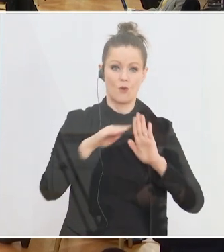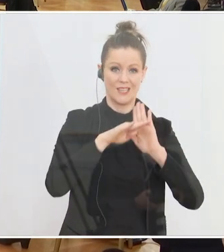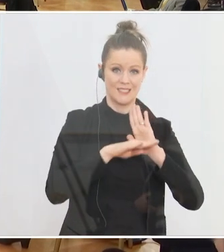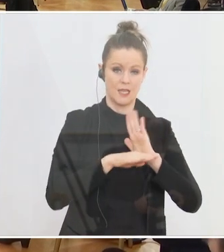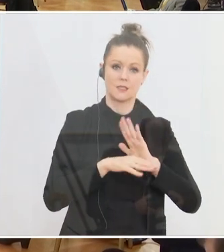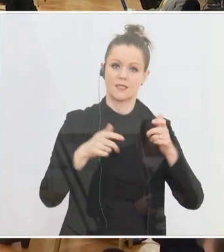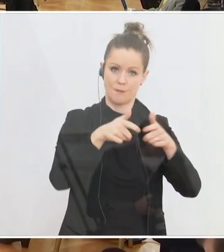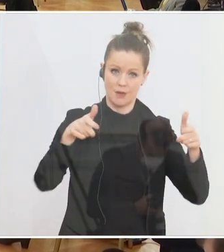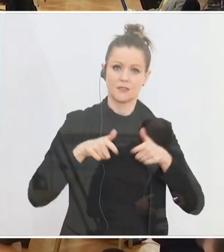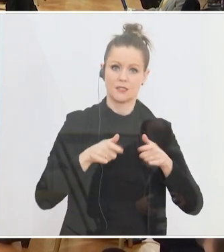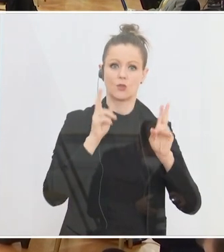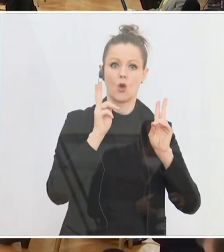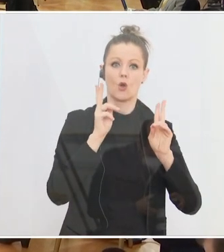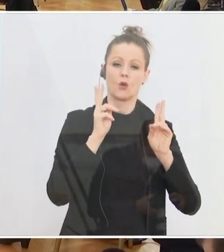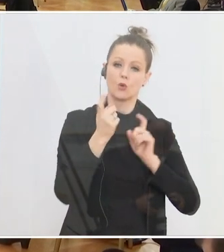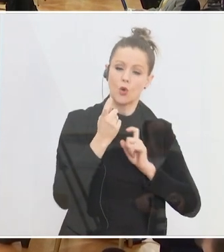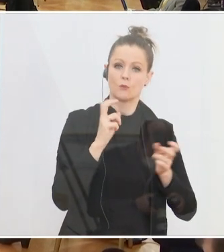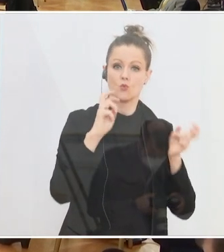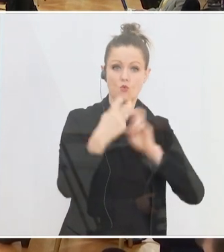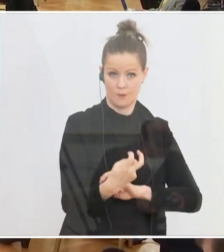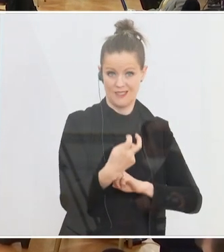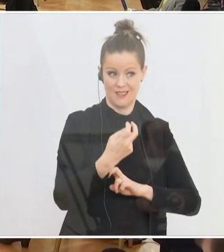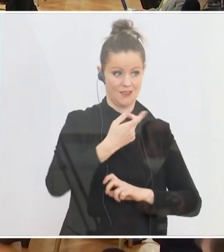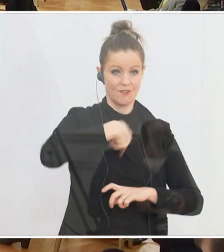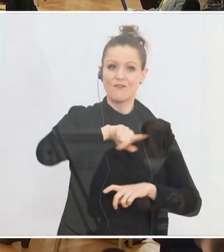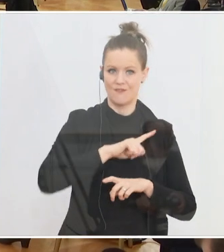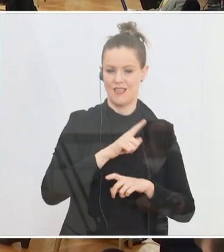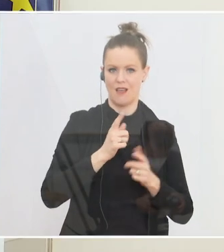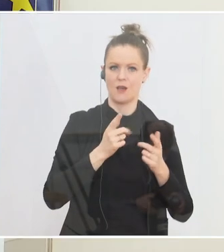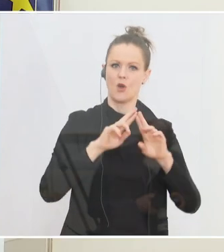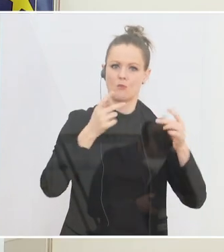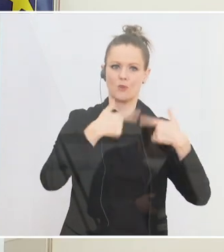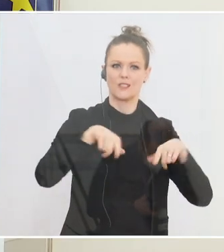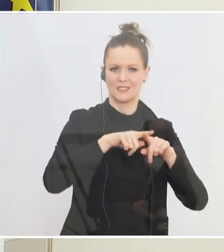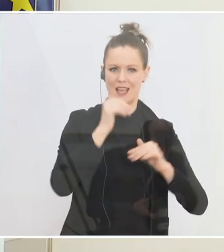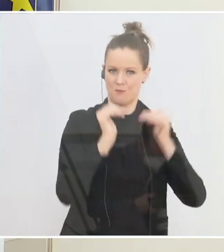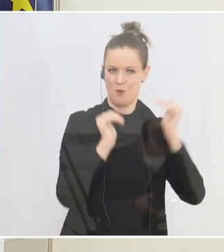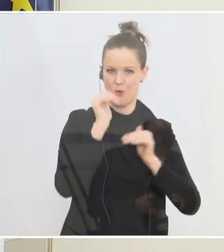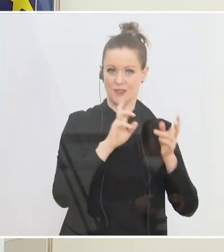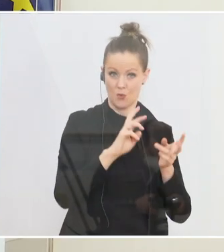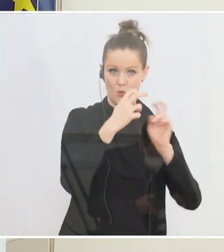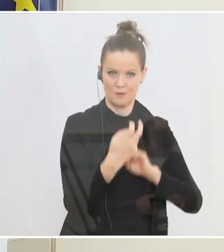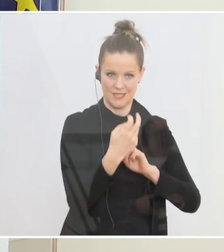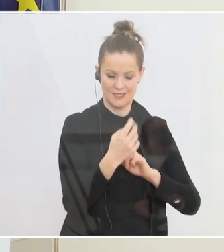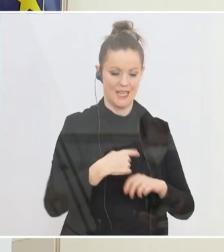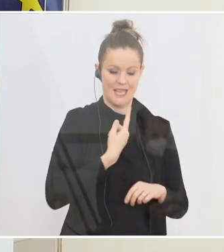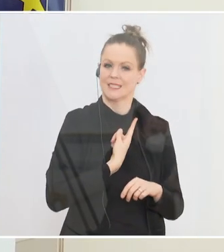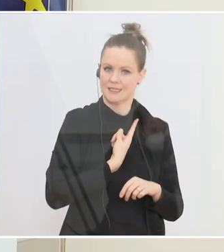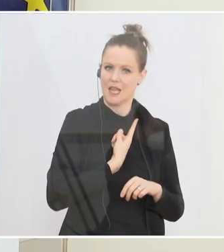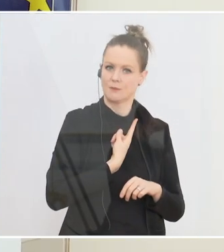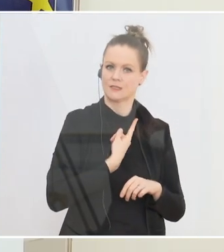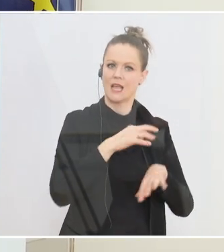jetzt endlich auf den Weg bringen für uns in den Ländern als vollziehende Behörden letztendlich und auch in meinem Fall als Leiter der